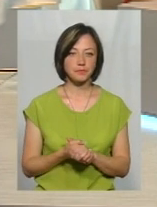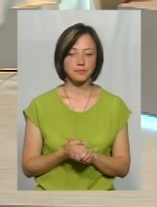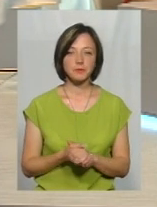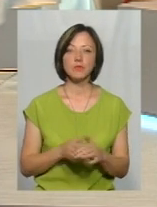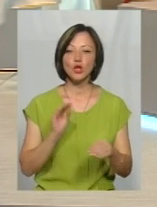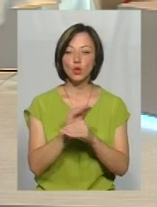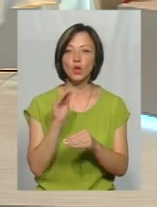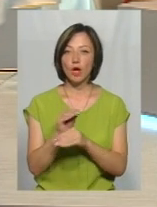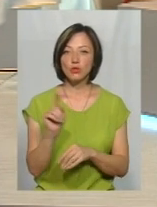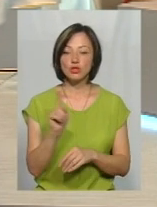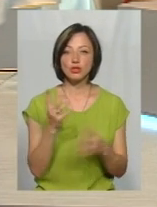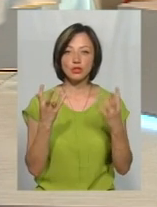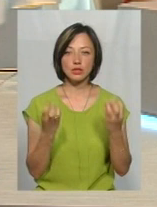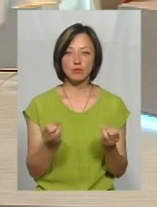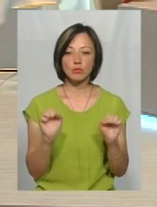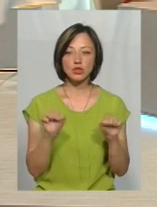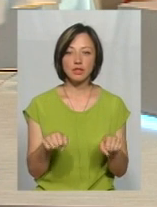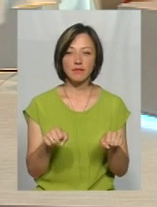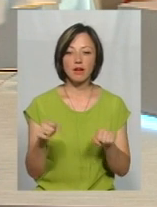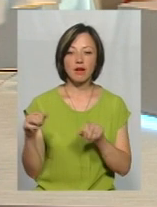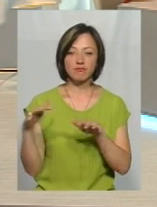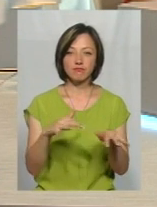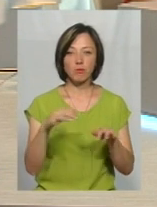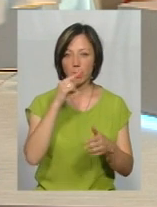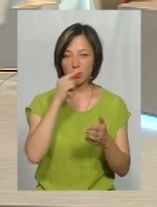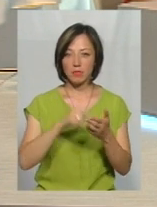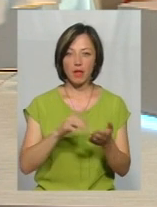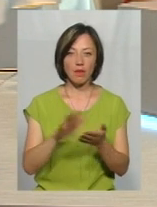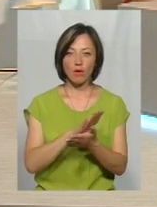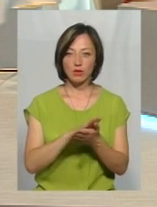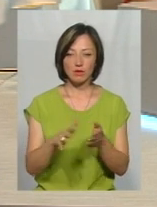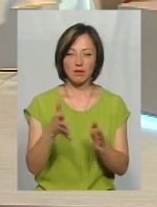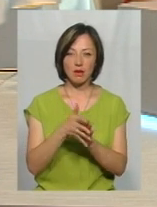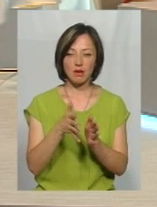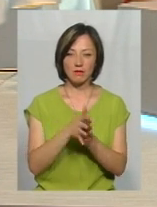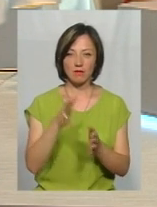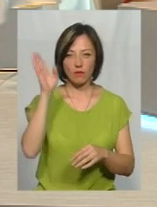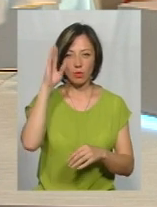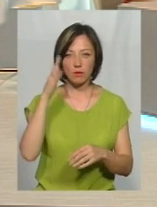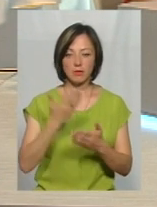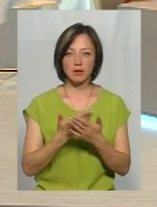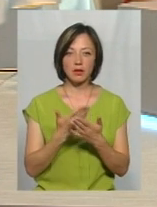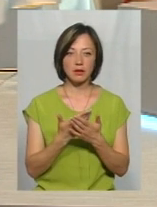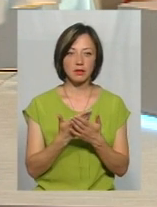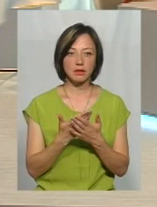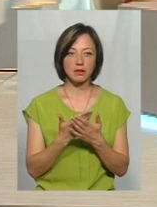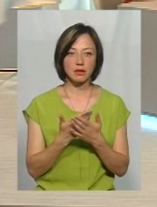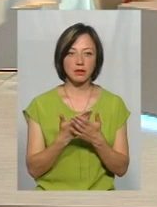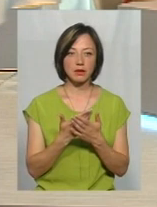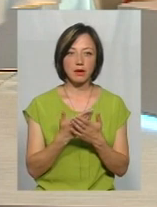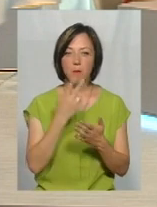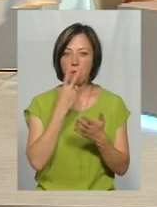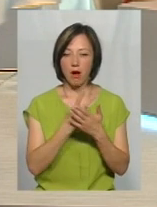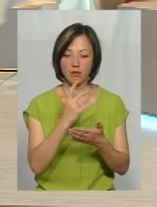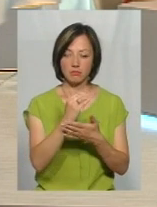Додаючи ще до того, можливо, зі зливами водами потрапляють у нас неочищені стічні води, наприклад, показник коліфагів, ми чітко бачимо по